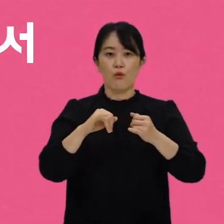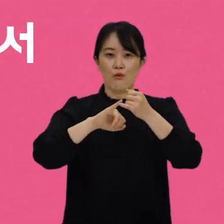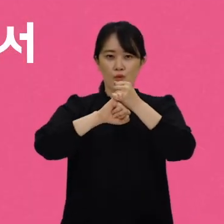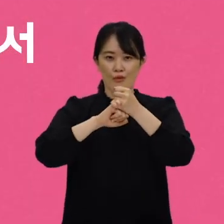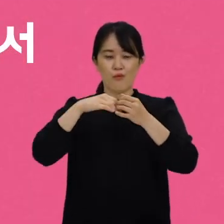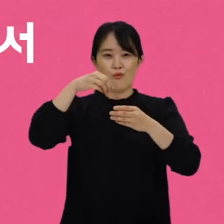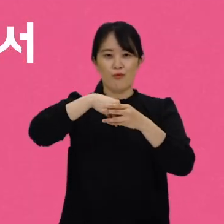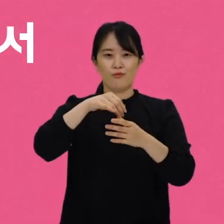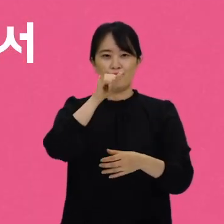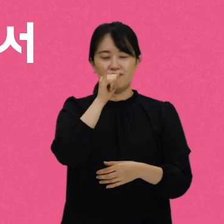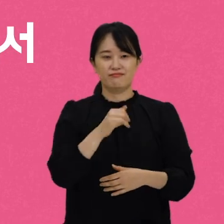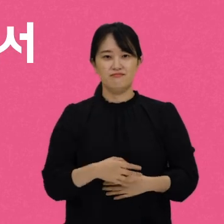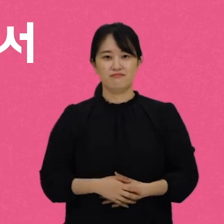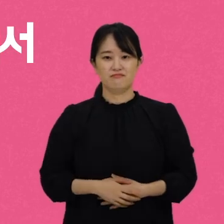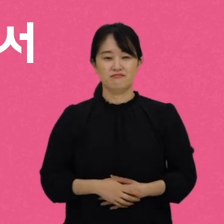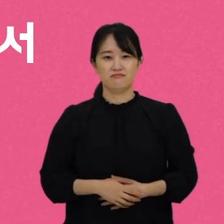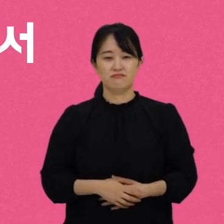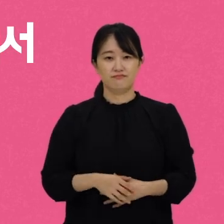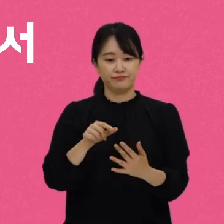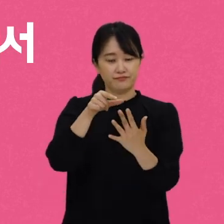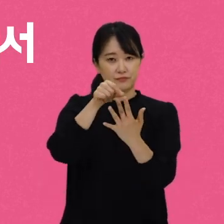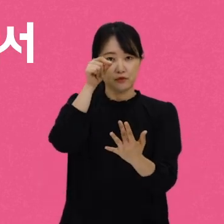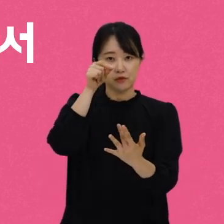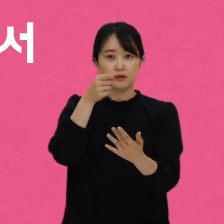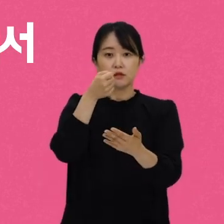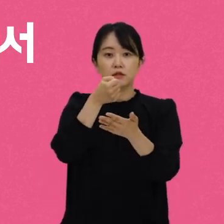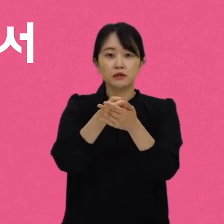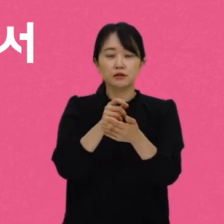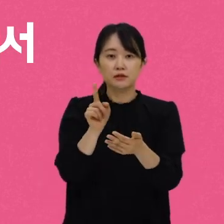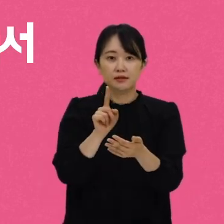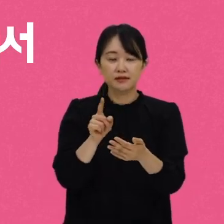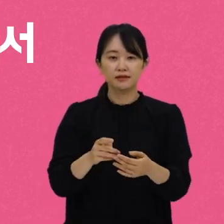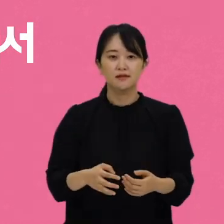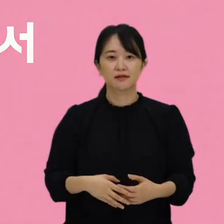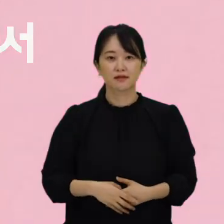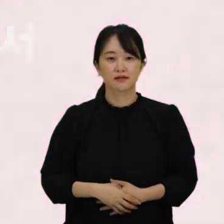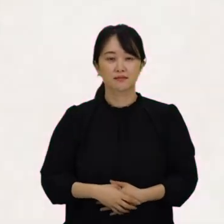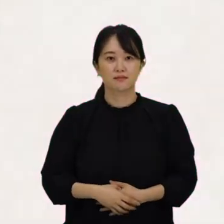꼭꼭 담겨있네요. 그럼 선택의정서는 무엇인가요?